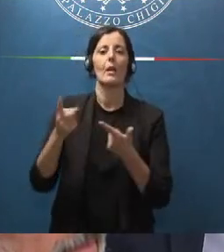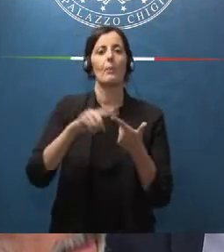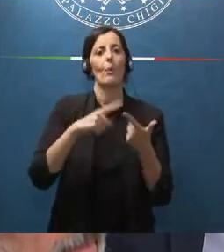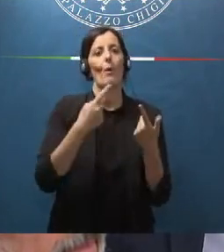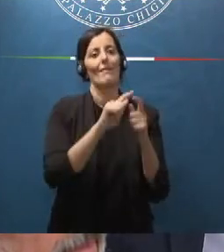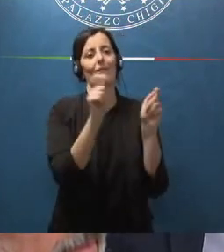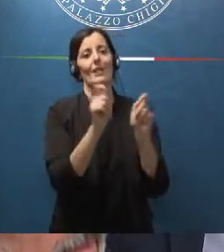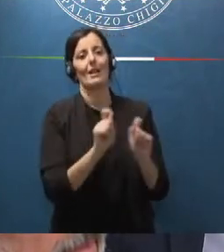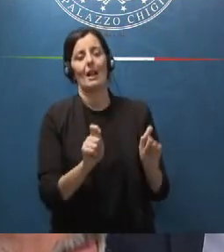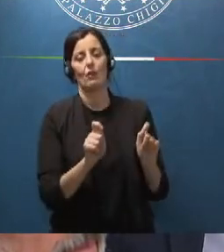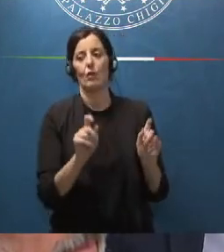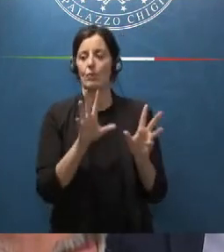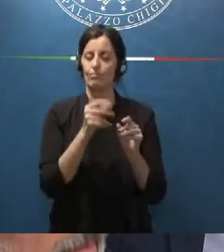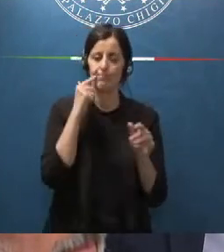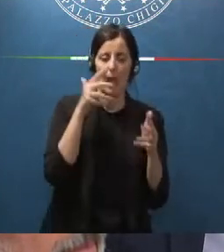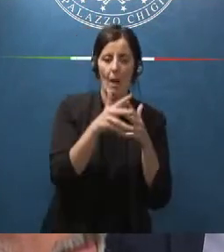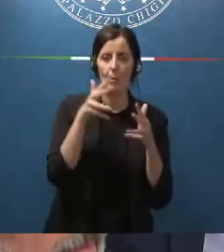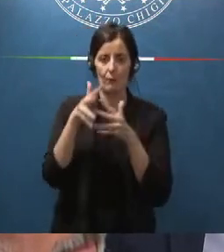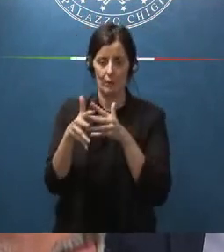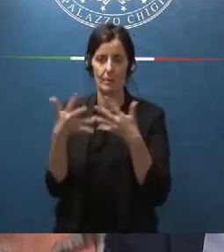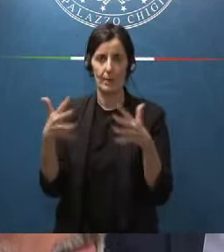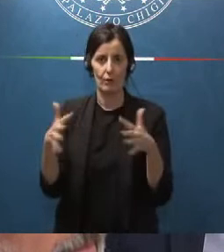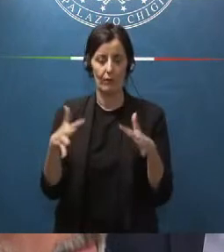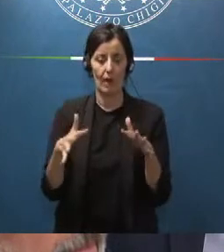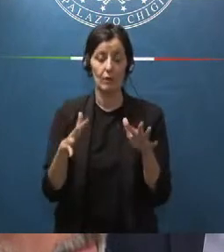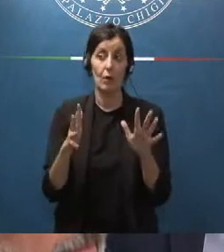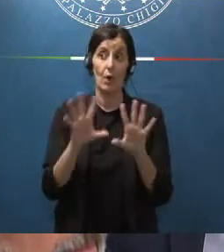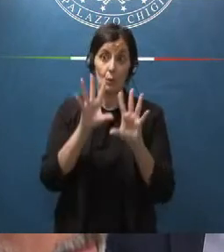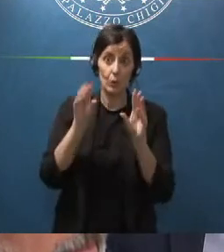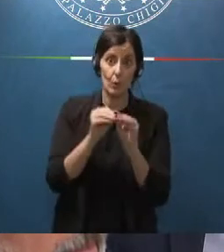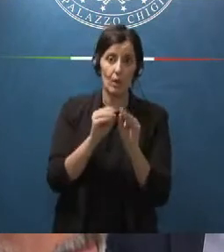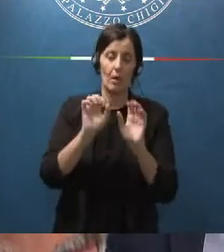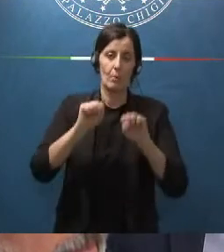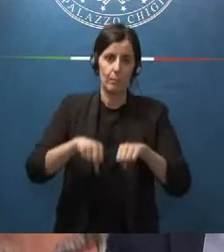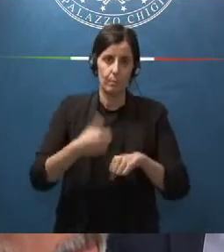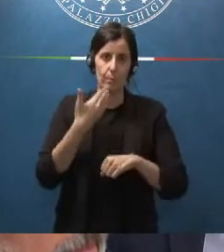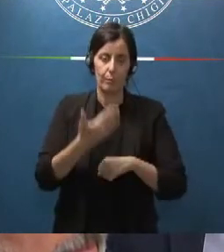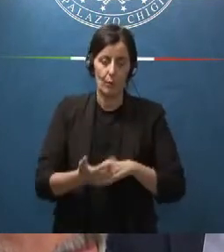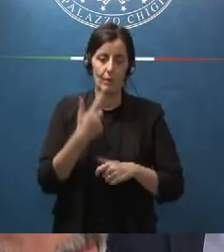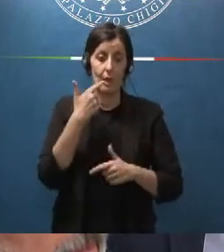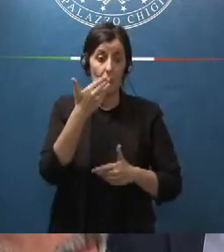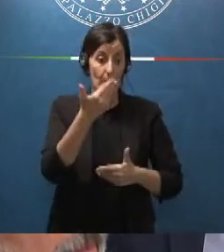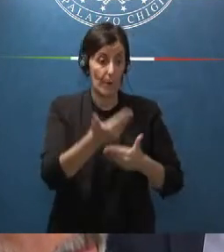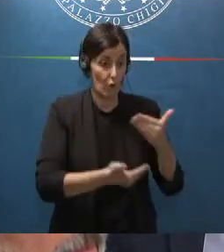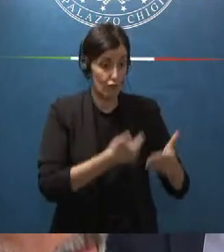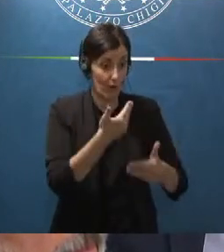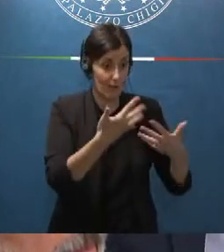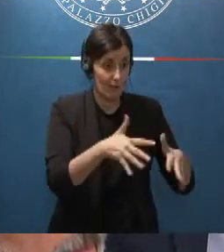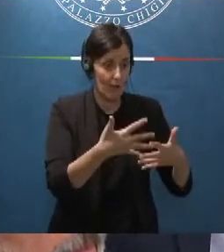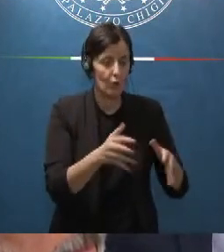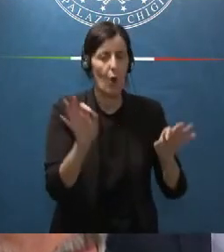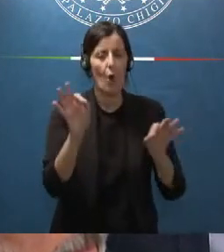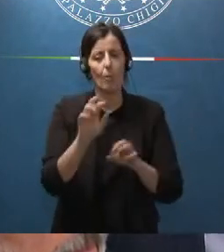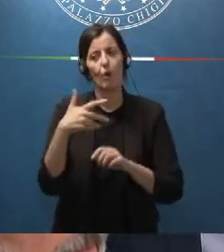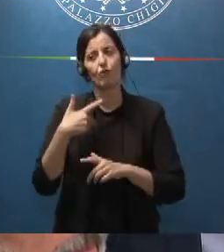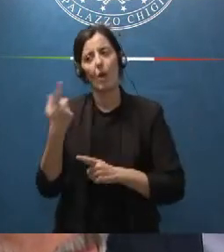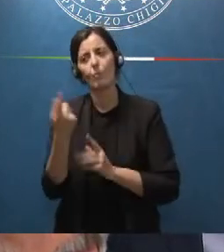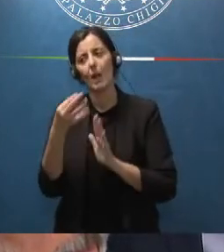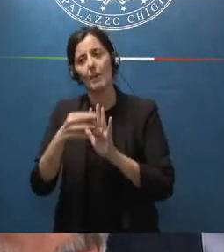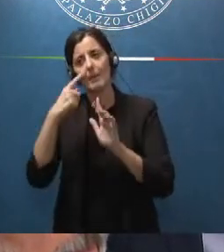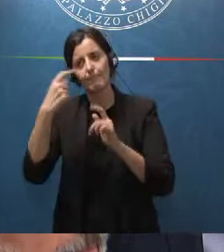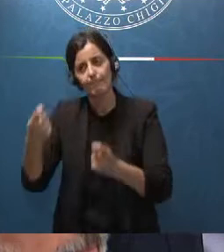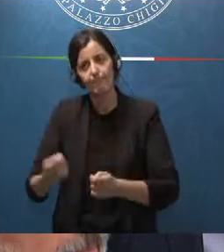riassicurato e questo ha consentito di procedere oppure diciamo c'è un elemento in qualche modo di spinta e di